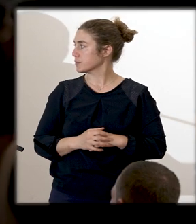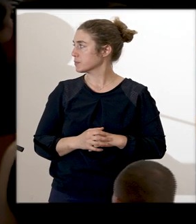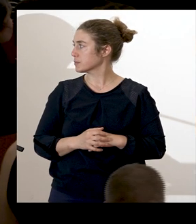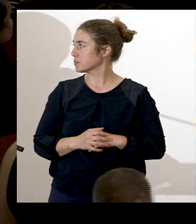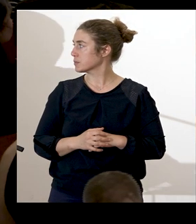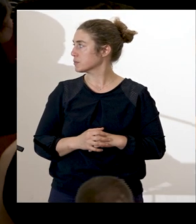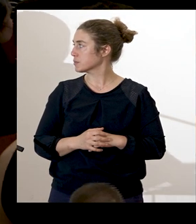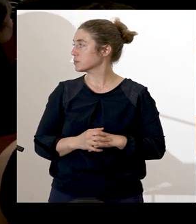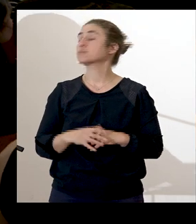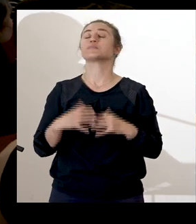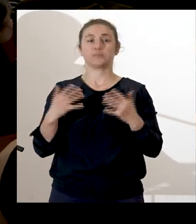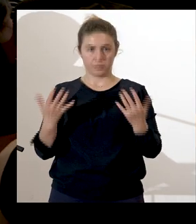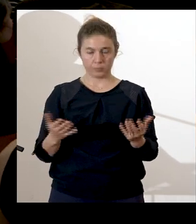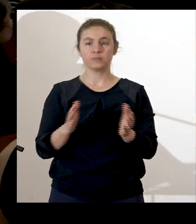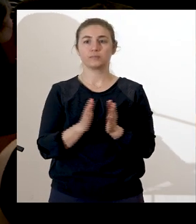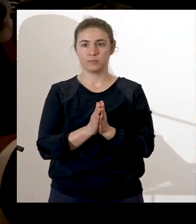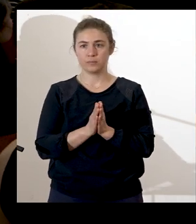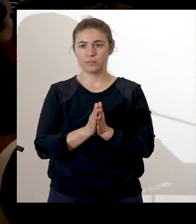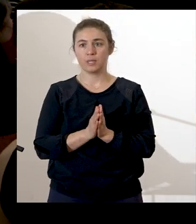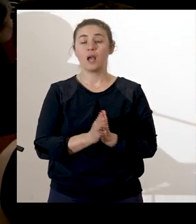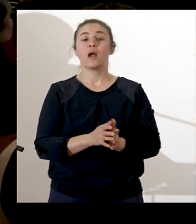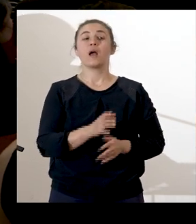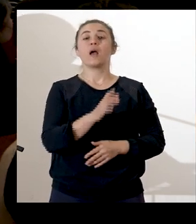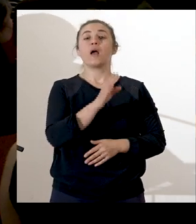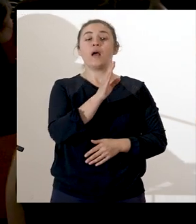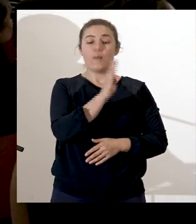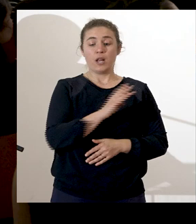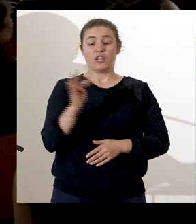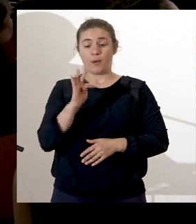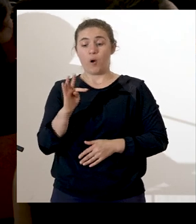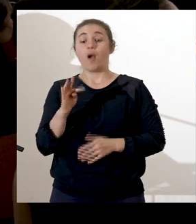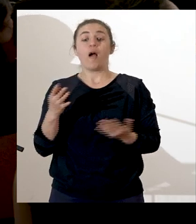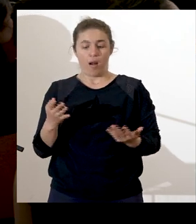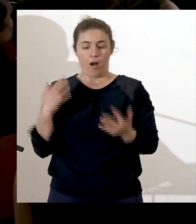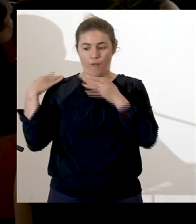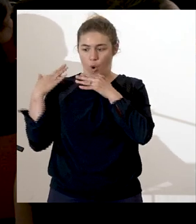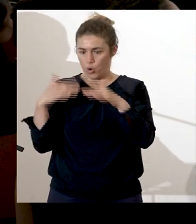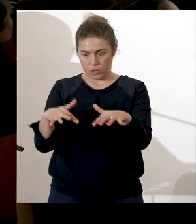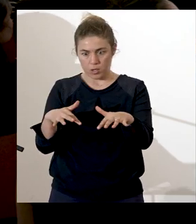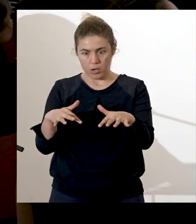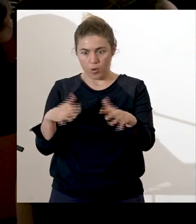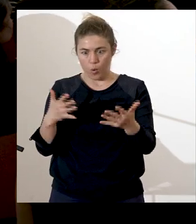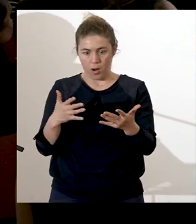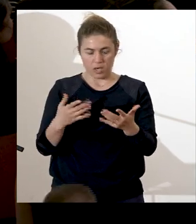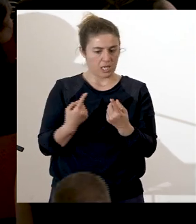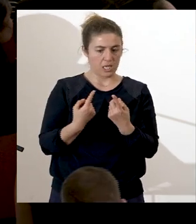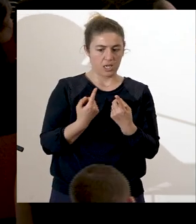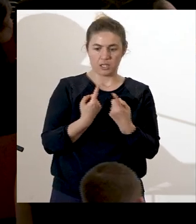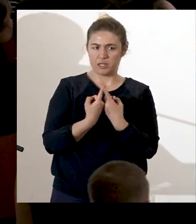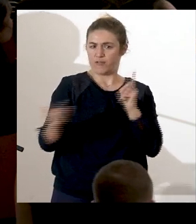Cela engendre chez les baoulées et les tchamans le basculement dans la différenciation